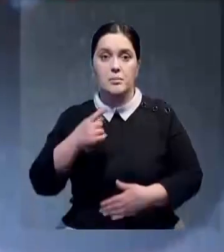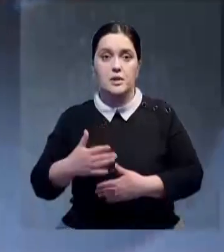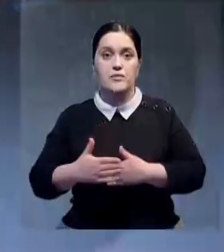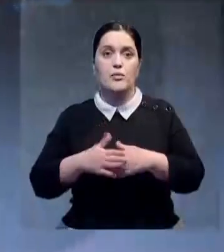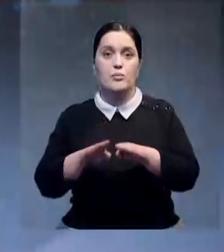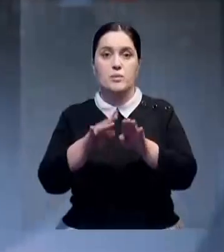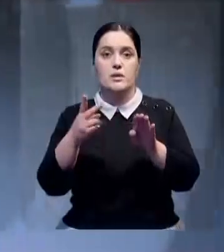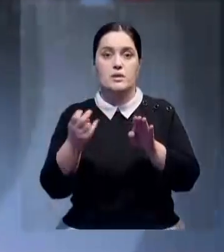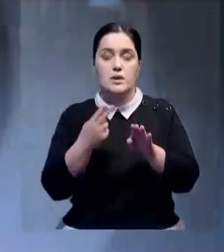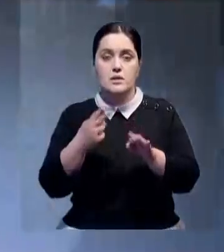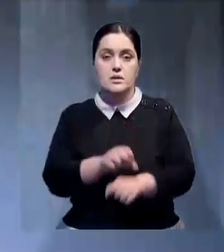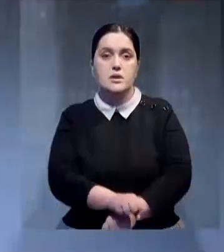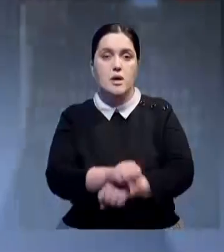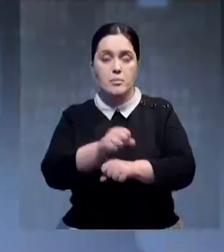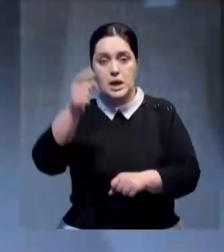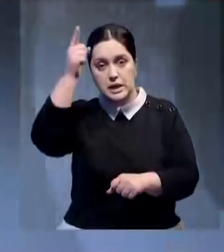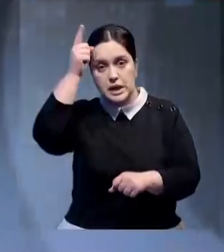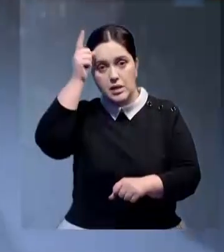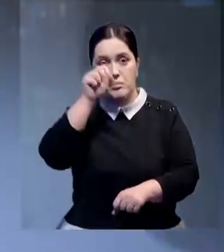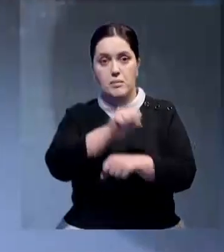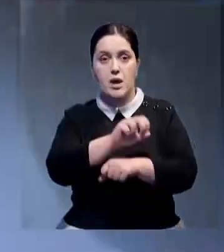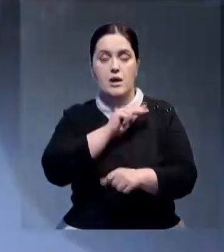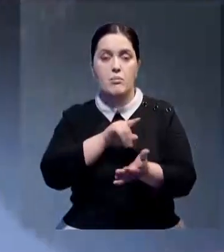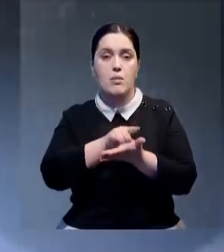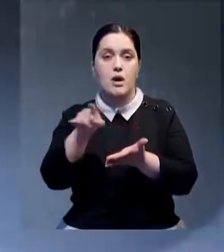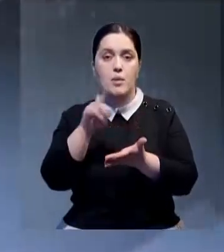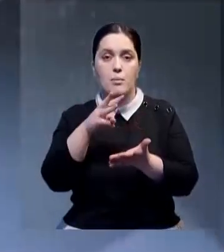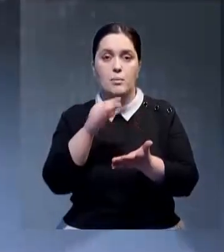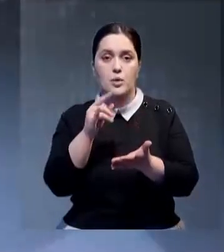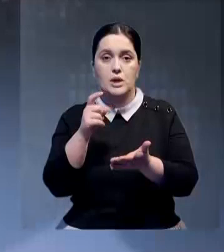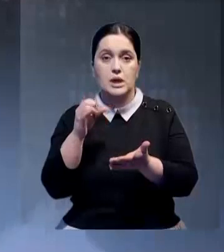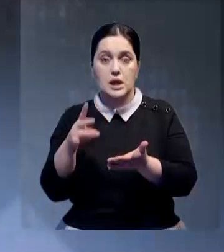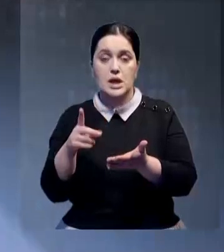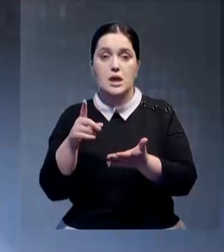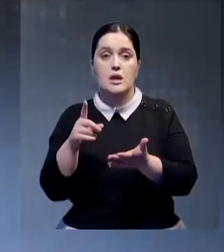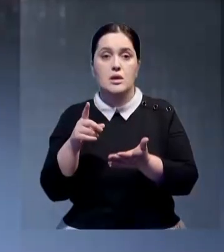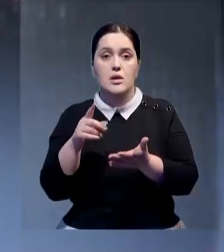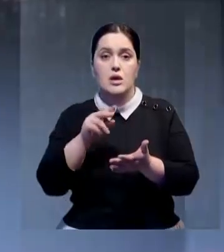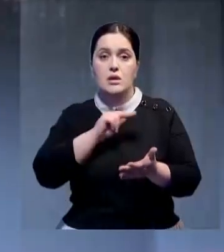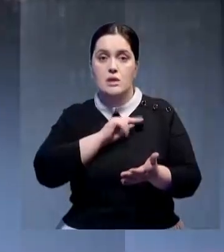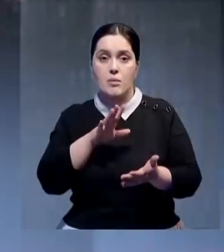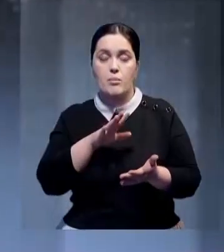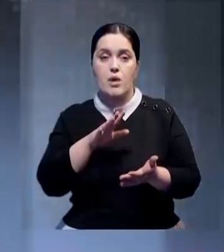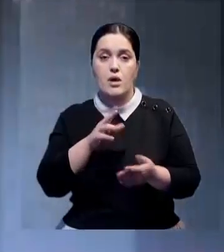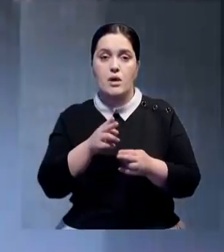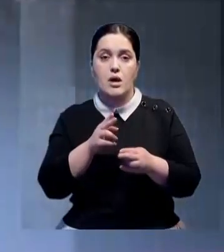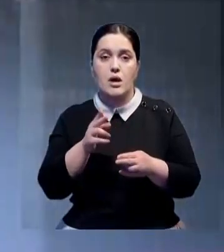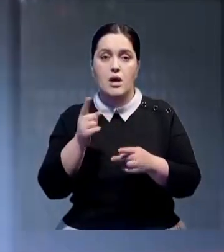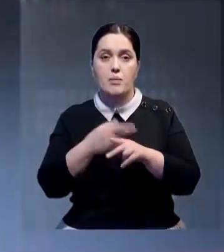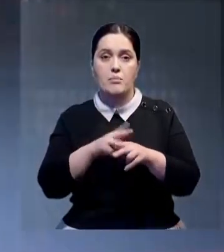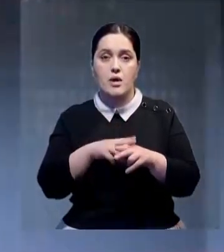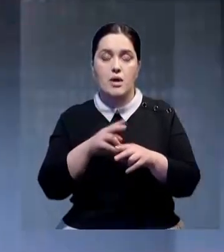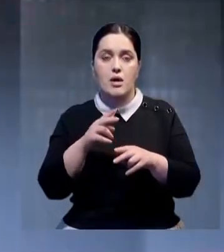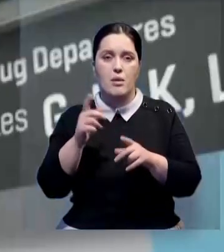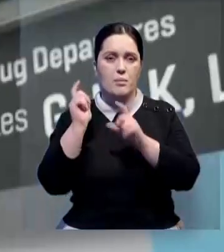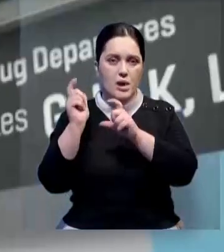В преддверии общенациональной забастовки в Германии приостановлена работа аэропорта в Мюнхене. На смену не вышли сотрудники служб безопасности и